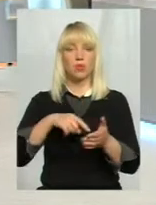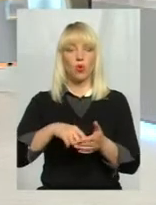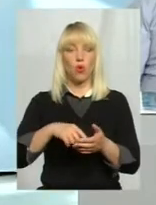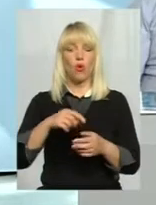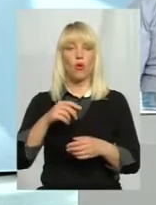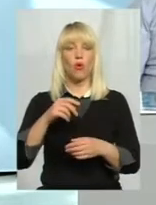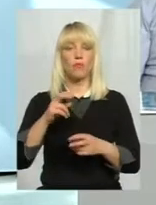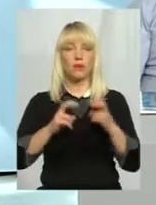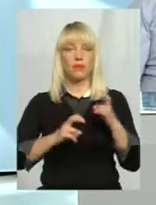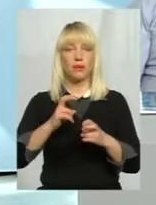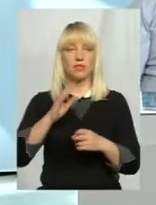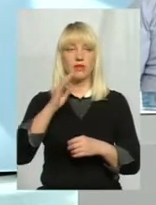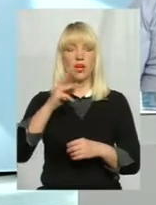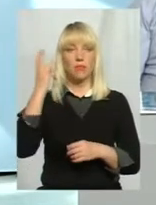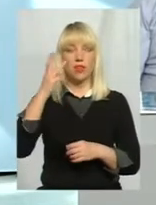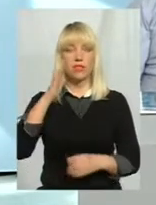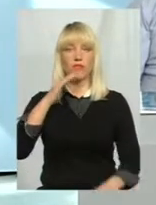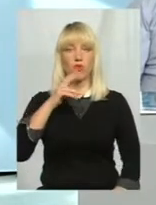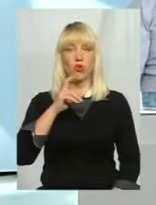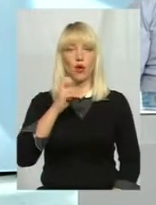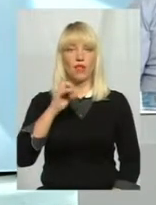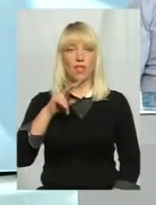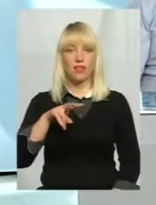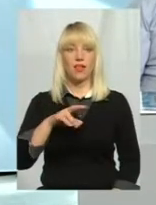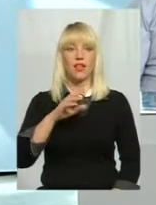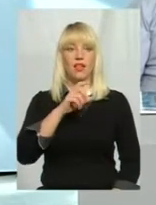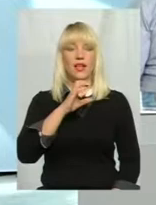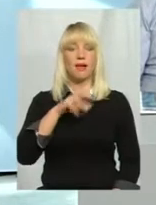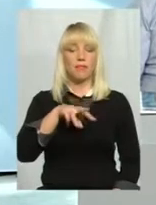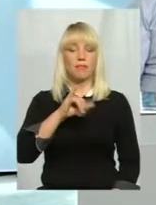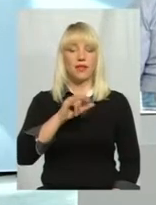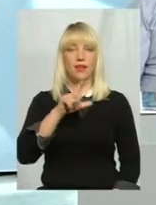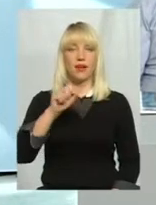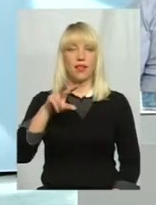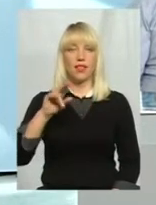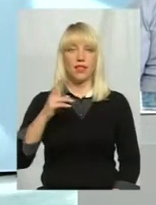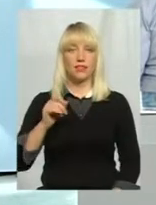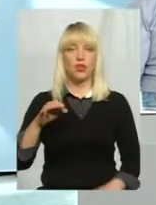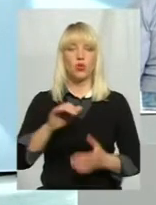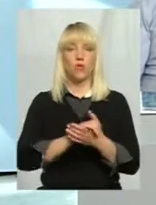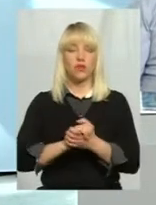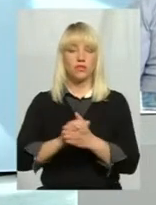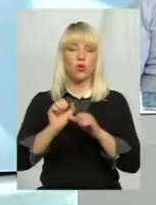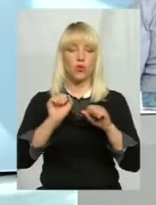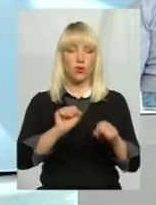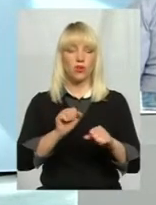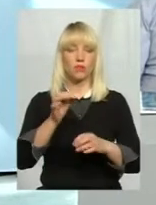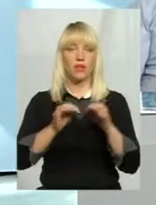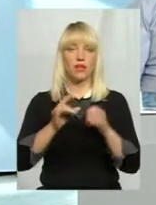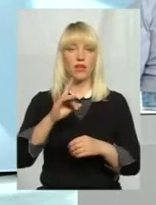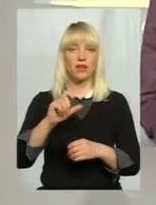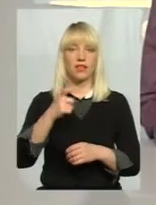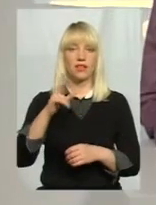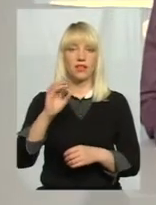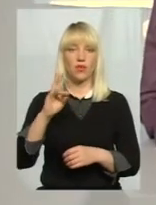«Хмельницькводоканал» Станіславом Міхельцем та головою обласної організації Українського товариства охорони природи Юрієм Резніковим.